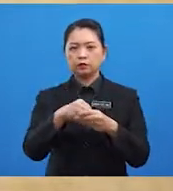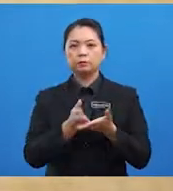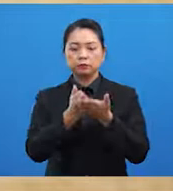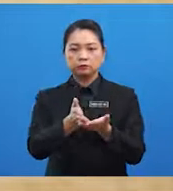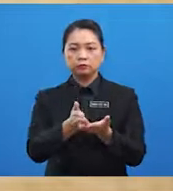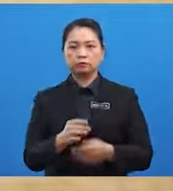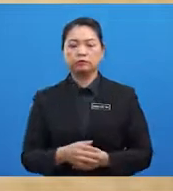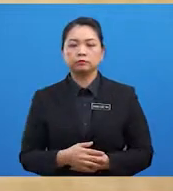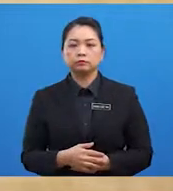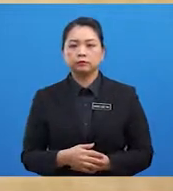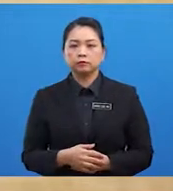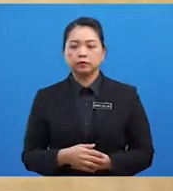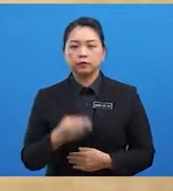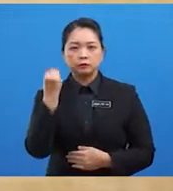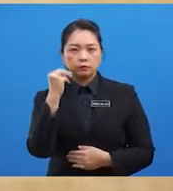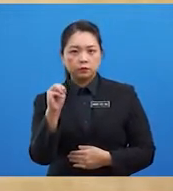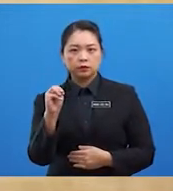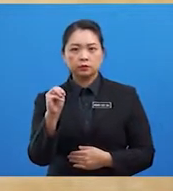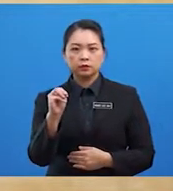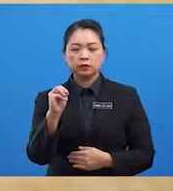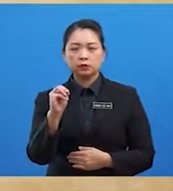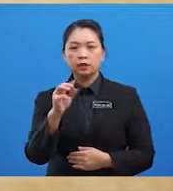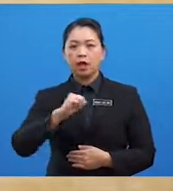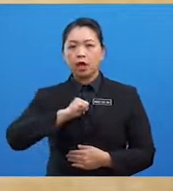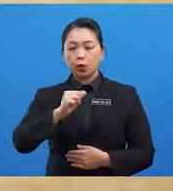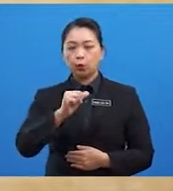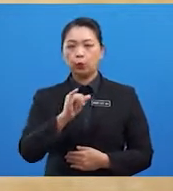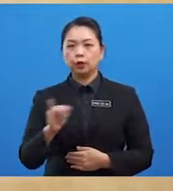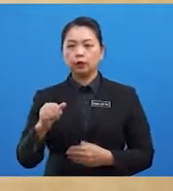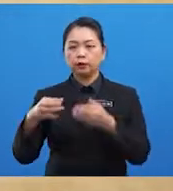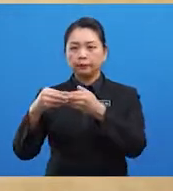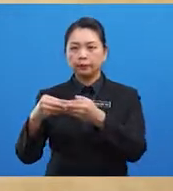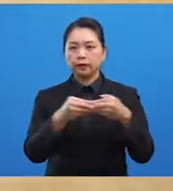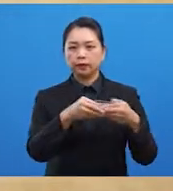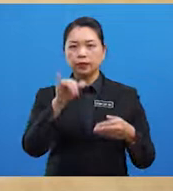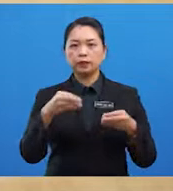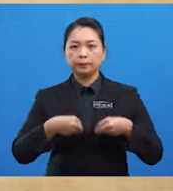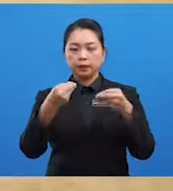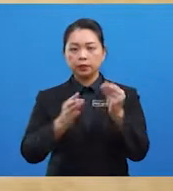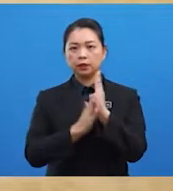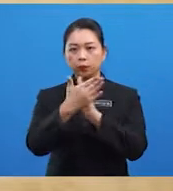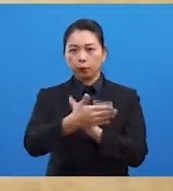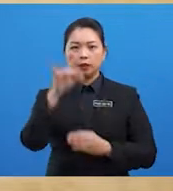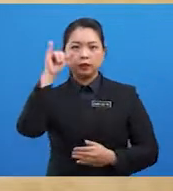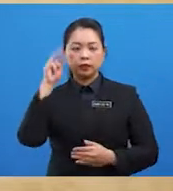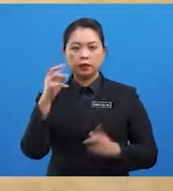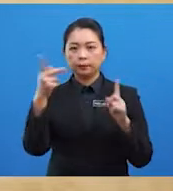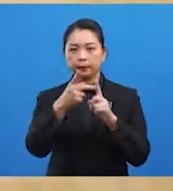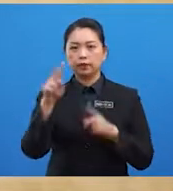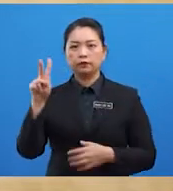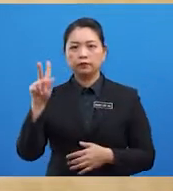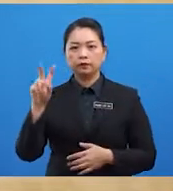mereka mengakui bimbingan yang diberikan oleh Ibn Majid kepada